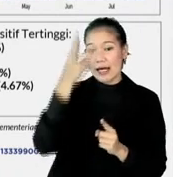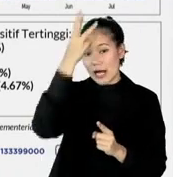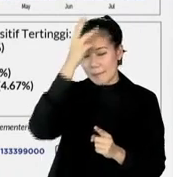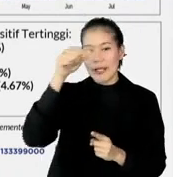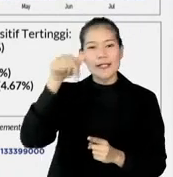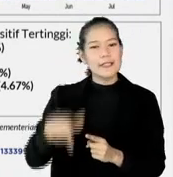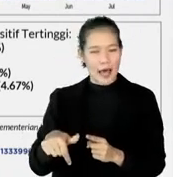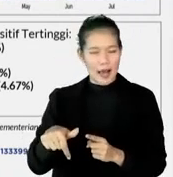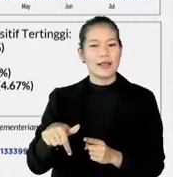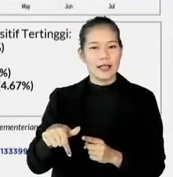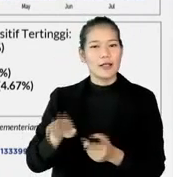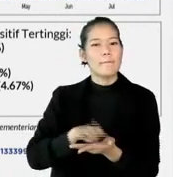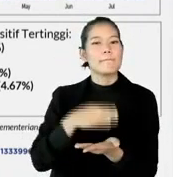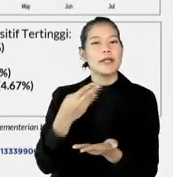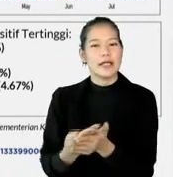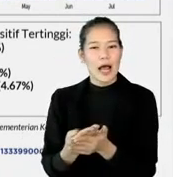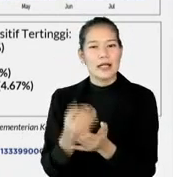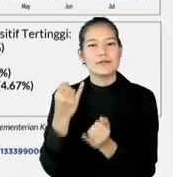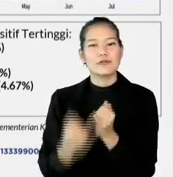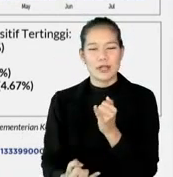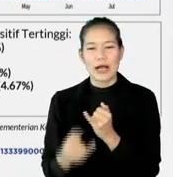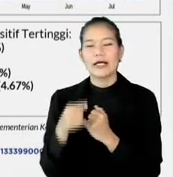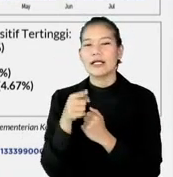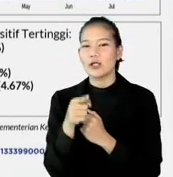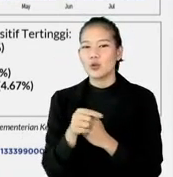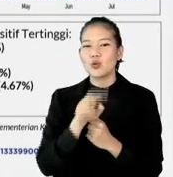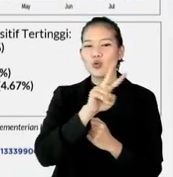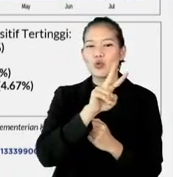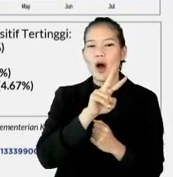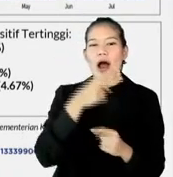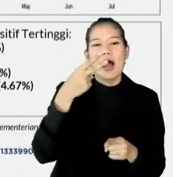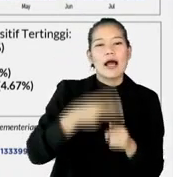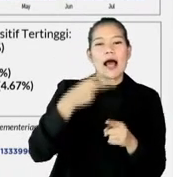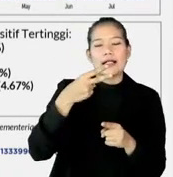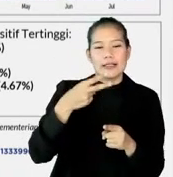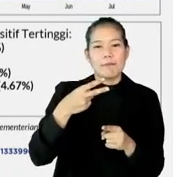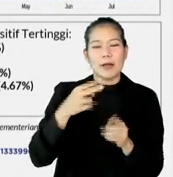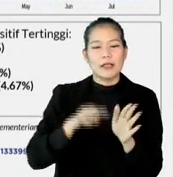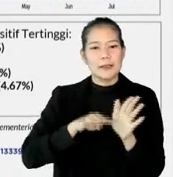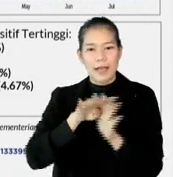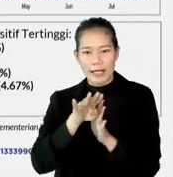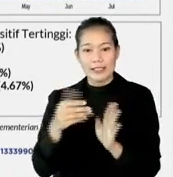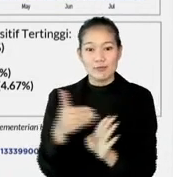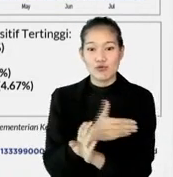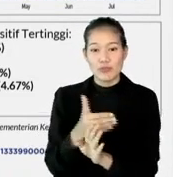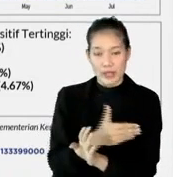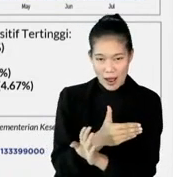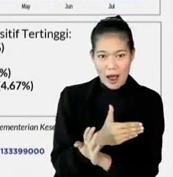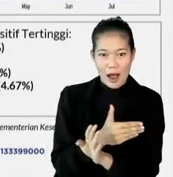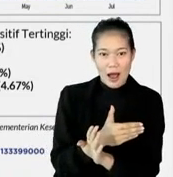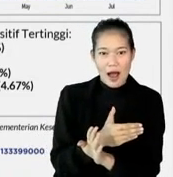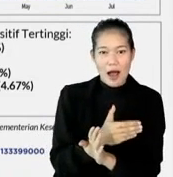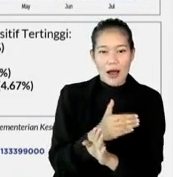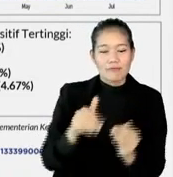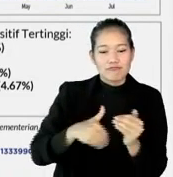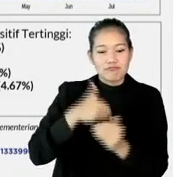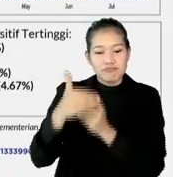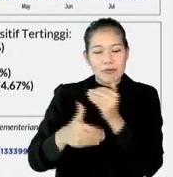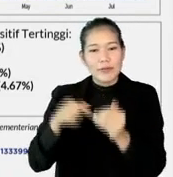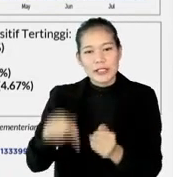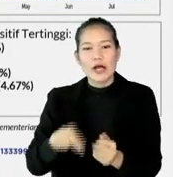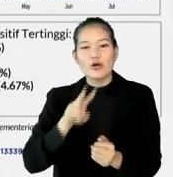Selatan ini angka kematiannya seminggu terakhir naik 2 kali lipat. Sebelumnya dalam seminggu jumlah kematian 126 pekan terakhir naik jadi